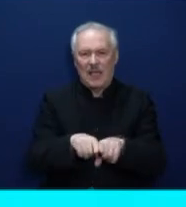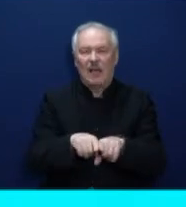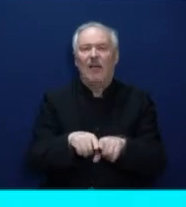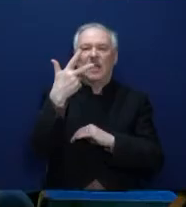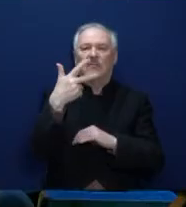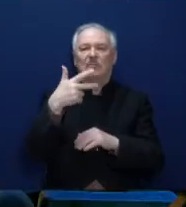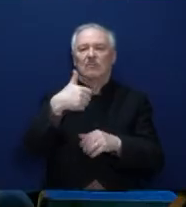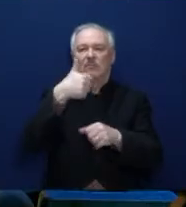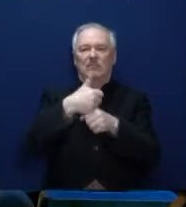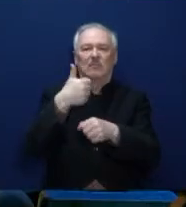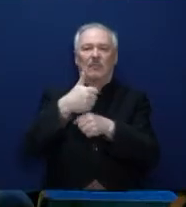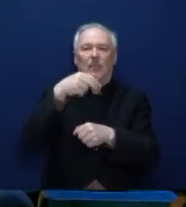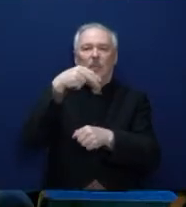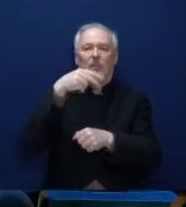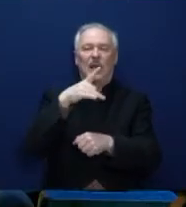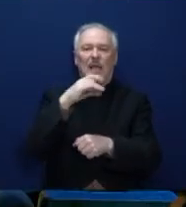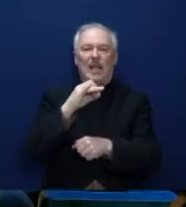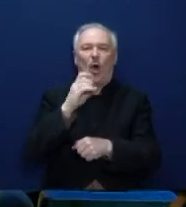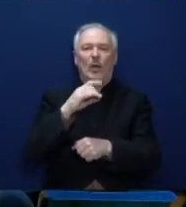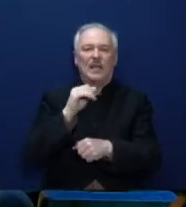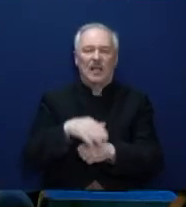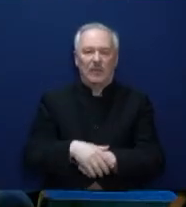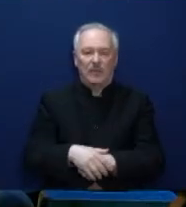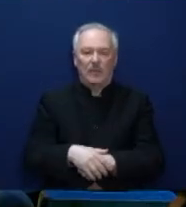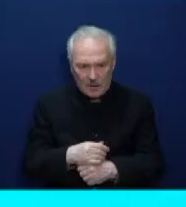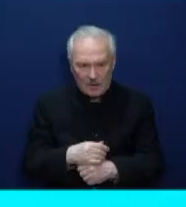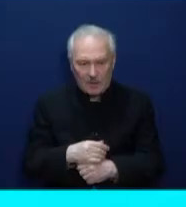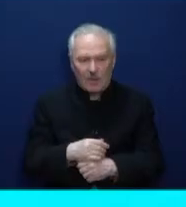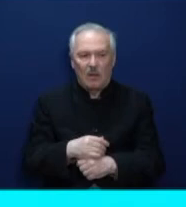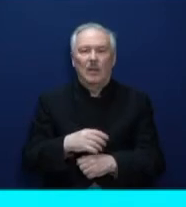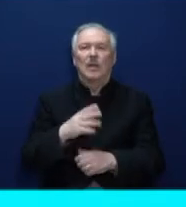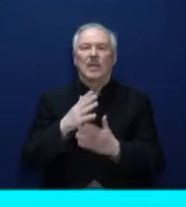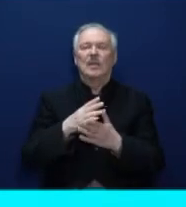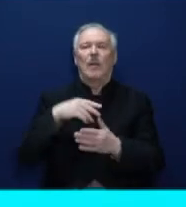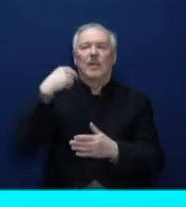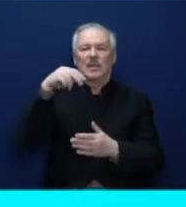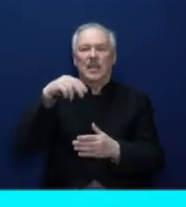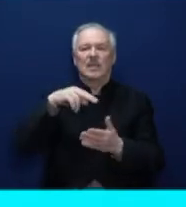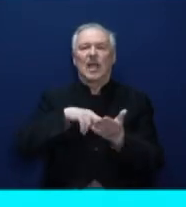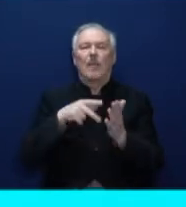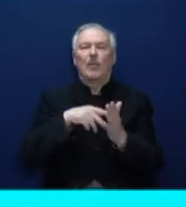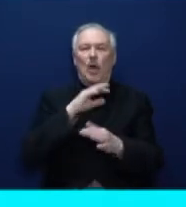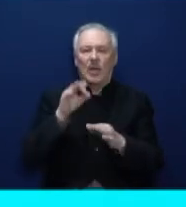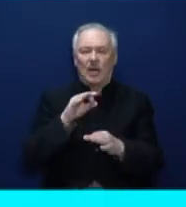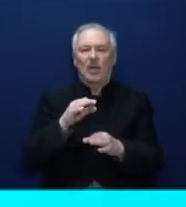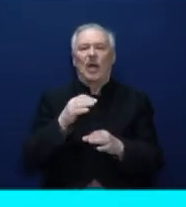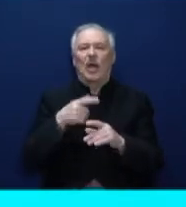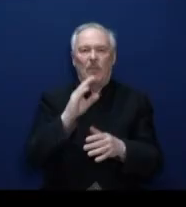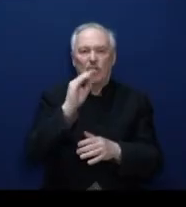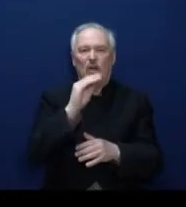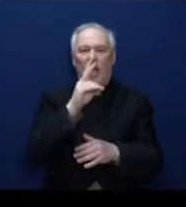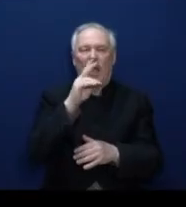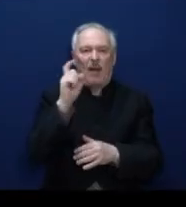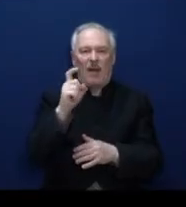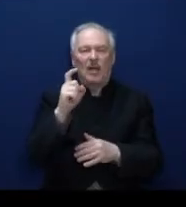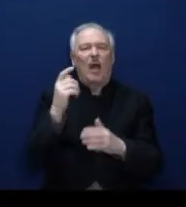вопросов. По словам губернатора, в прошлом году в Подмосковье было реализовано 450 проектов с инвестициями